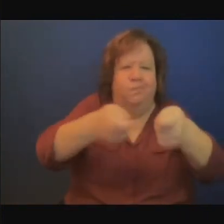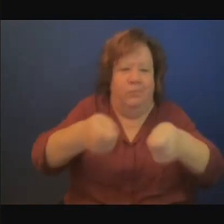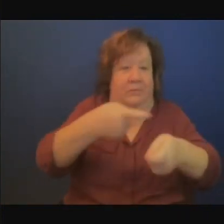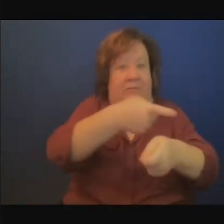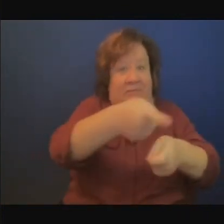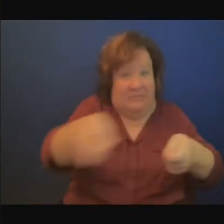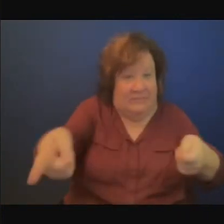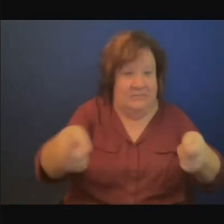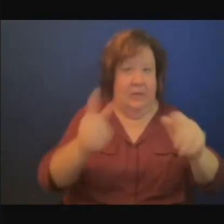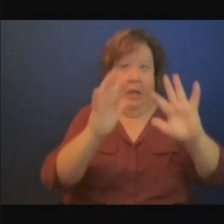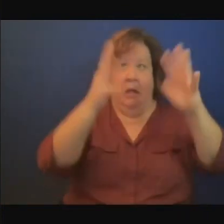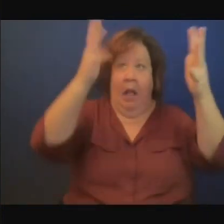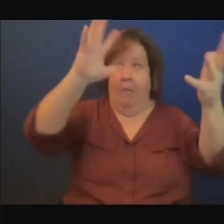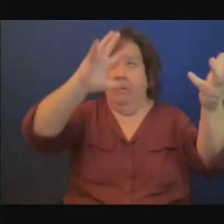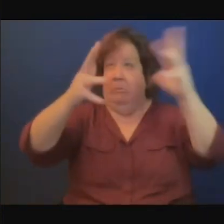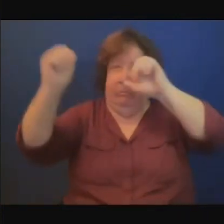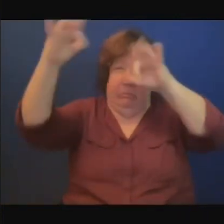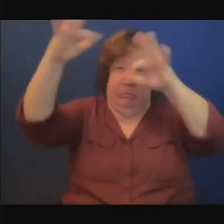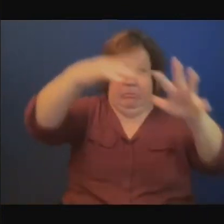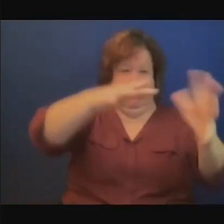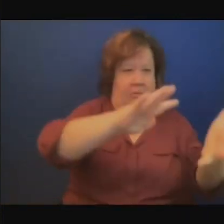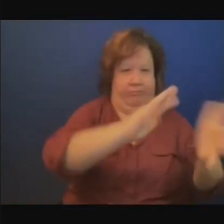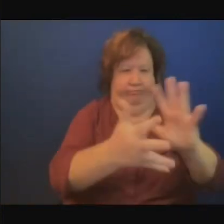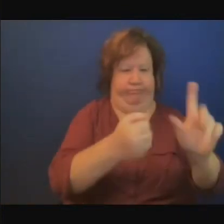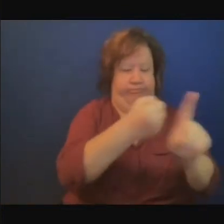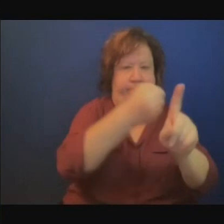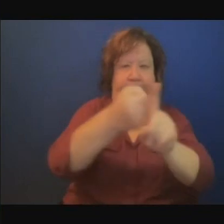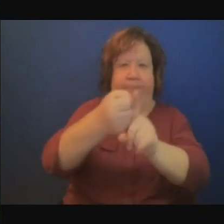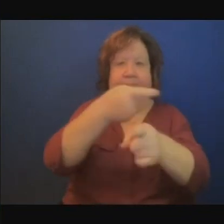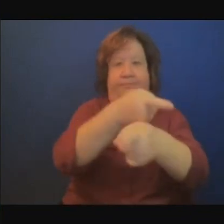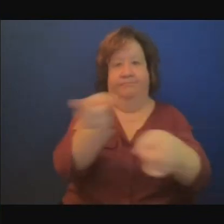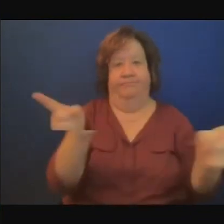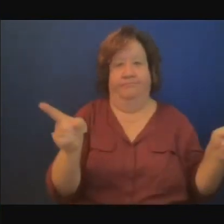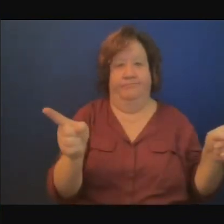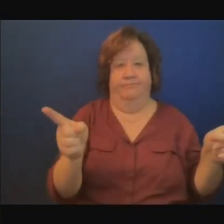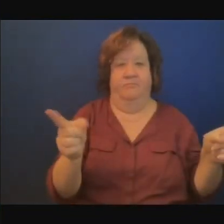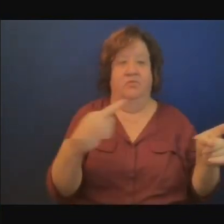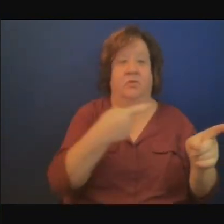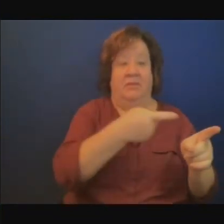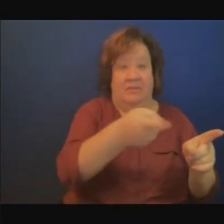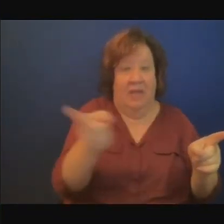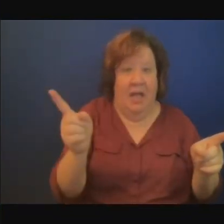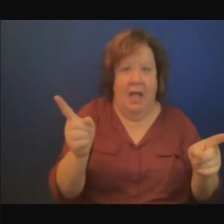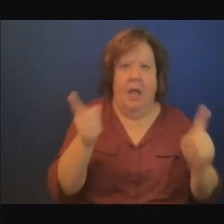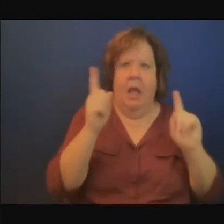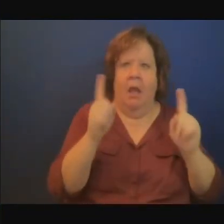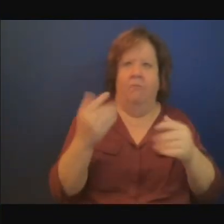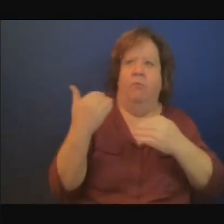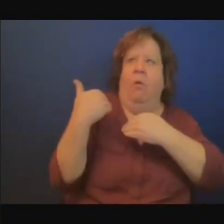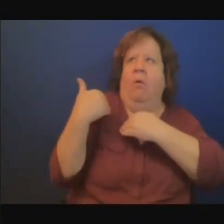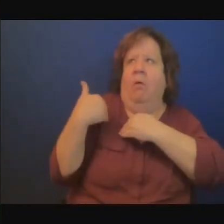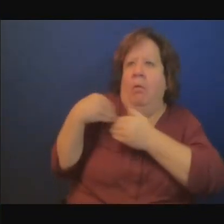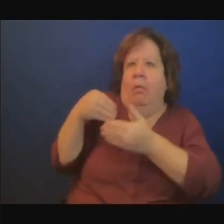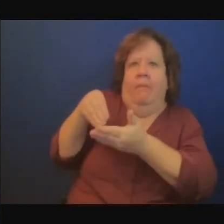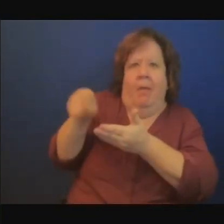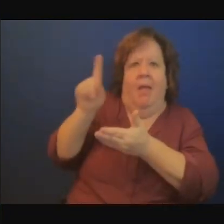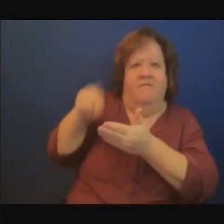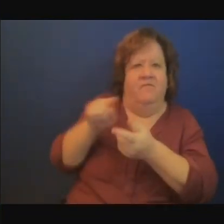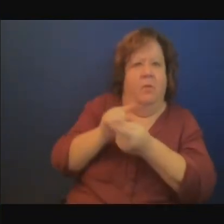et c'est à ces populations qu'on demande de supporter le coût de la transition or ceux qui ont créé ces problèmes doivent